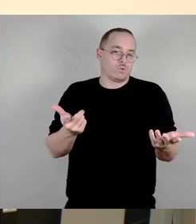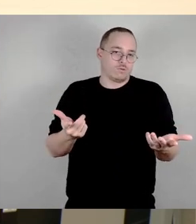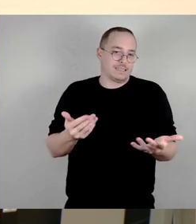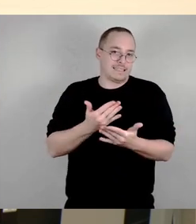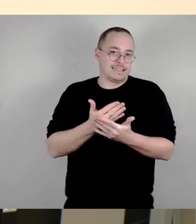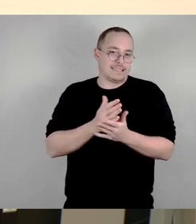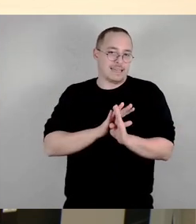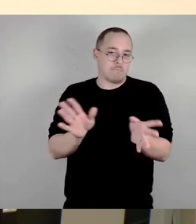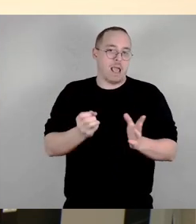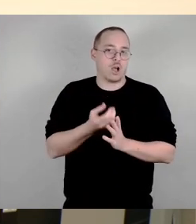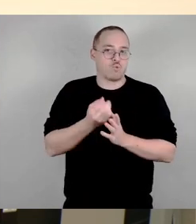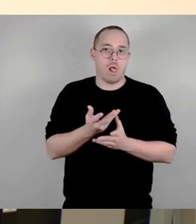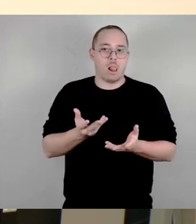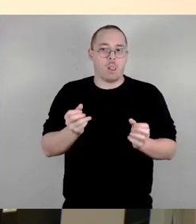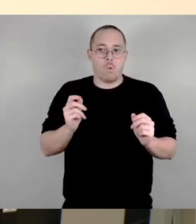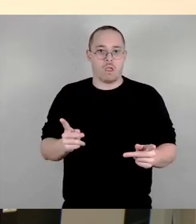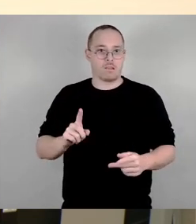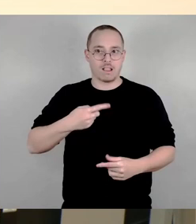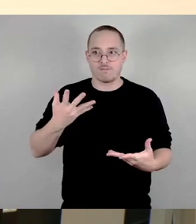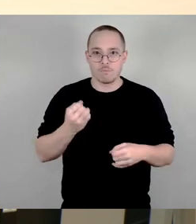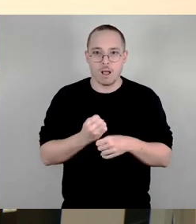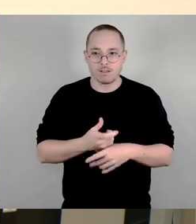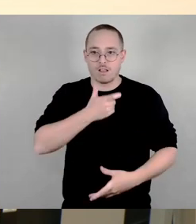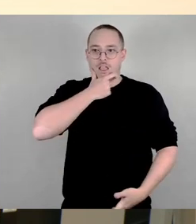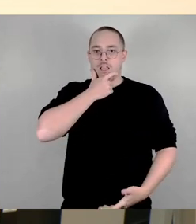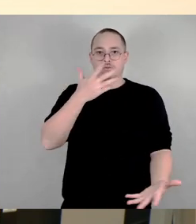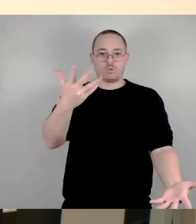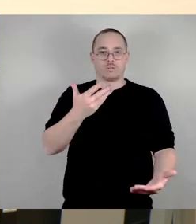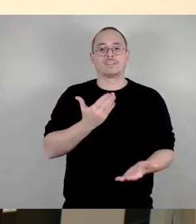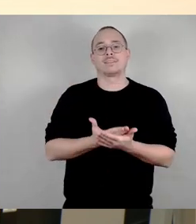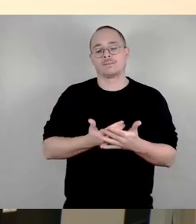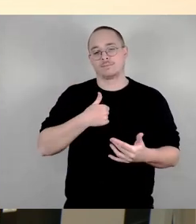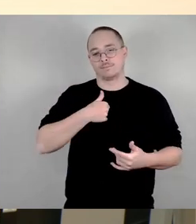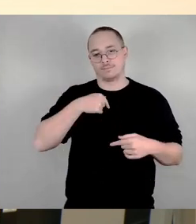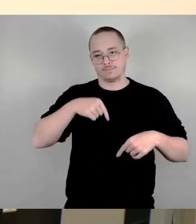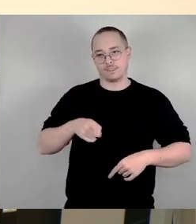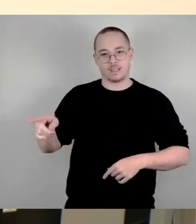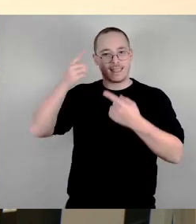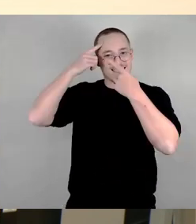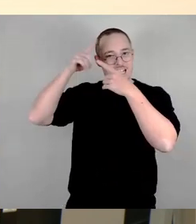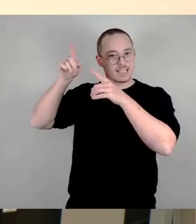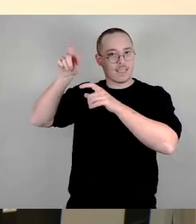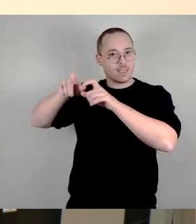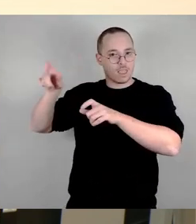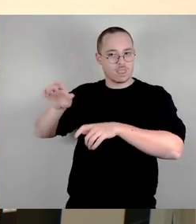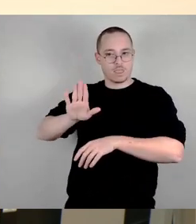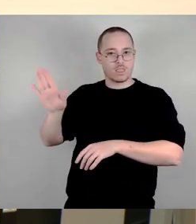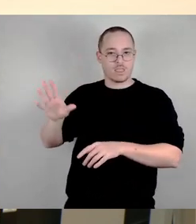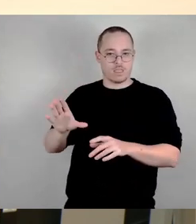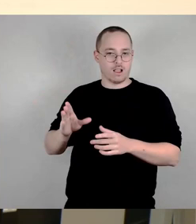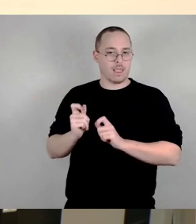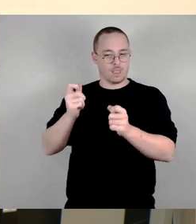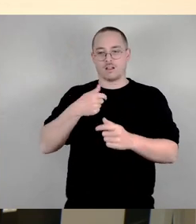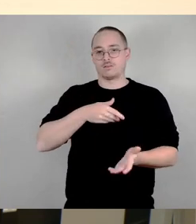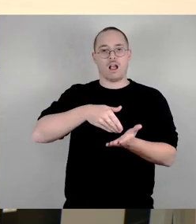Wohnungsbau wieder in Gang kommen und müssen da auch ein bisschen zusammenarbeiten. Und mit denen, bauwillig sind, kooperieren und wenn alle